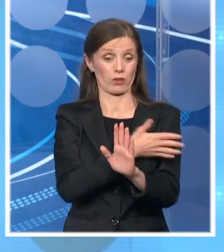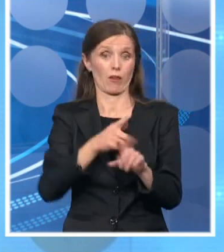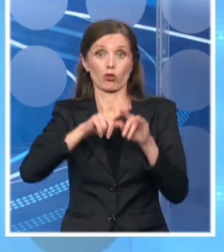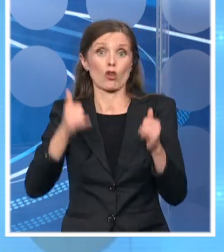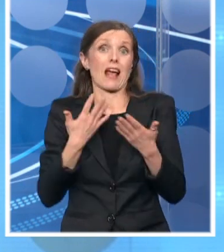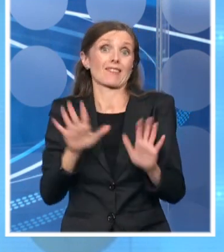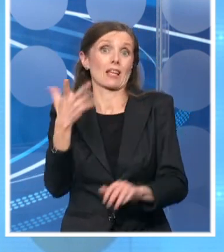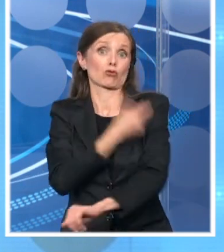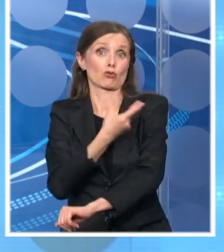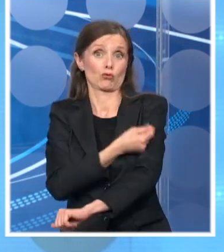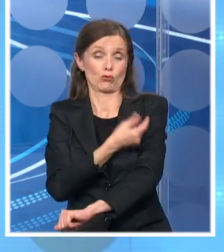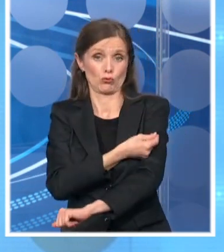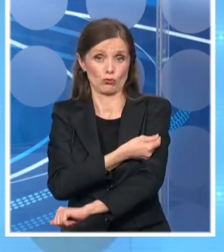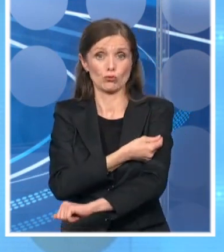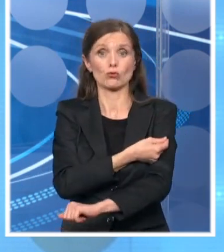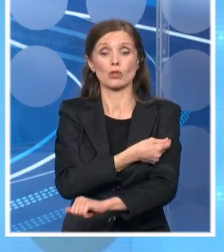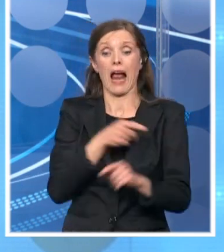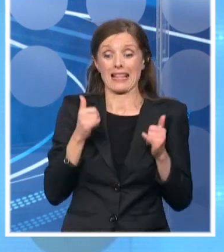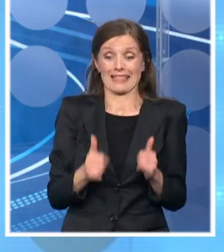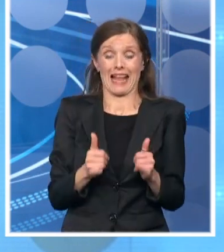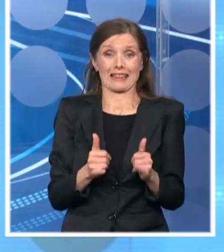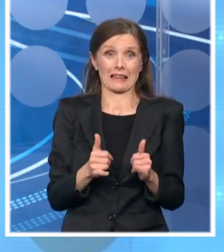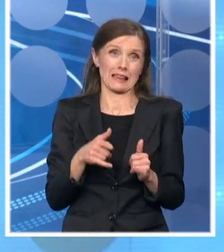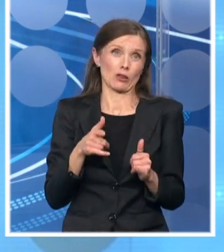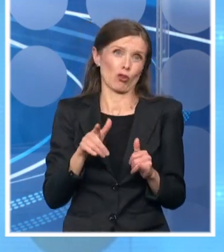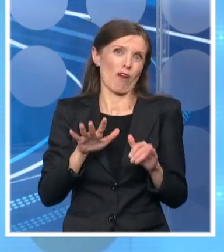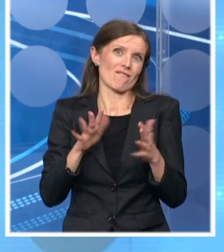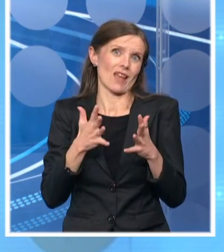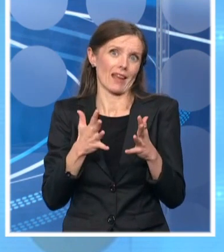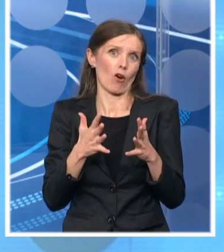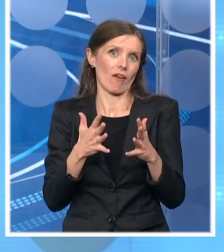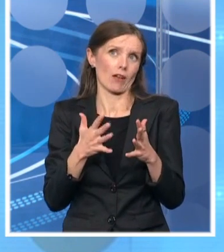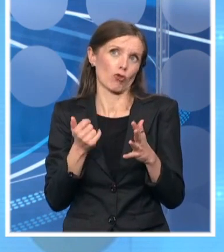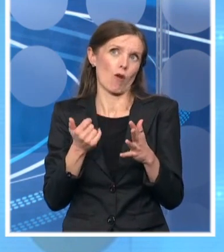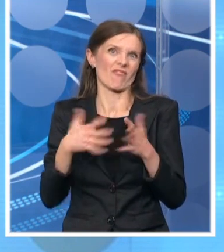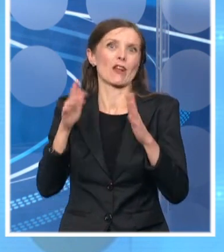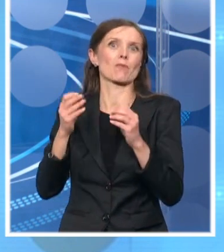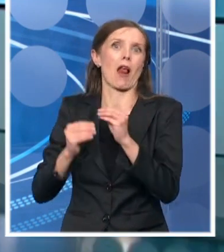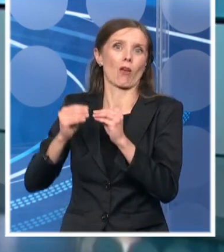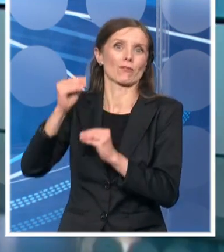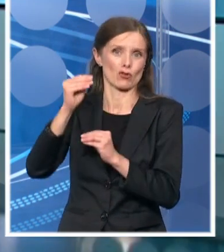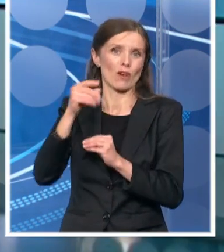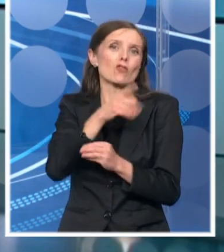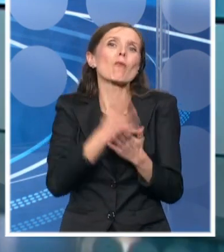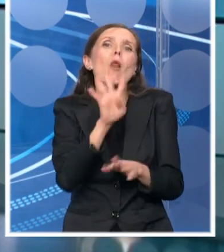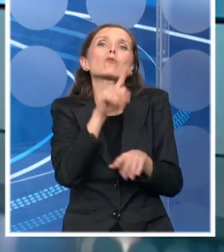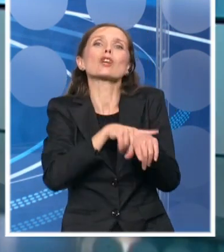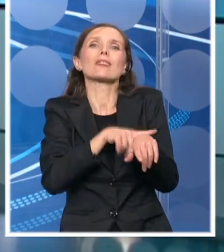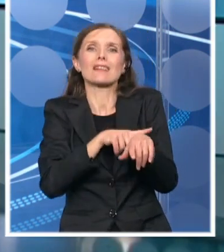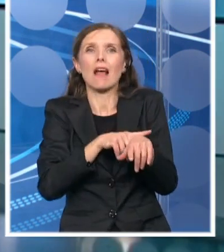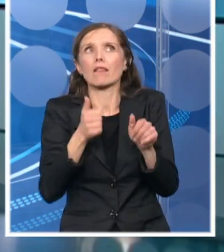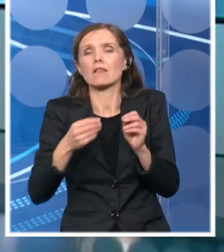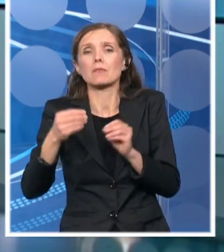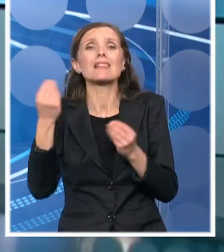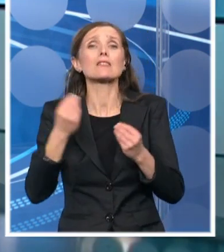Srbije je vakcinisano. Odnosno s tim što u ovom trenutku to je verovatno nešto više i zato što u nekim